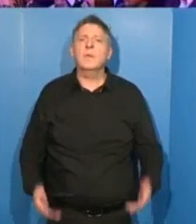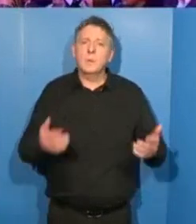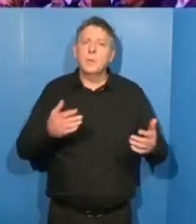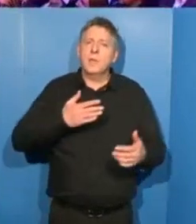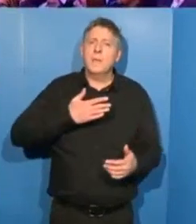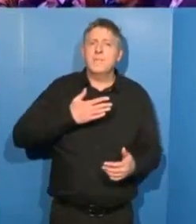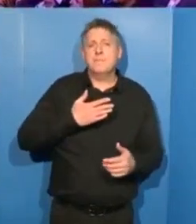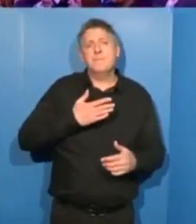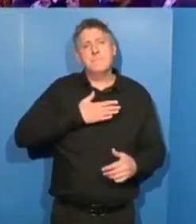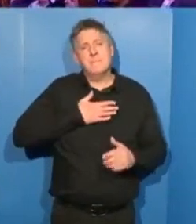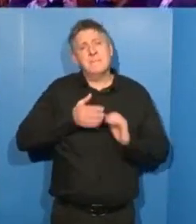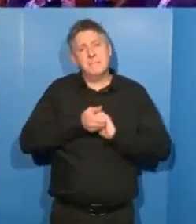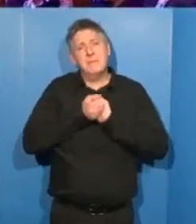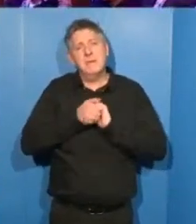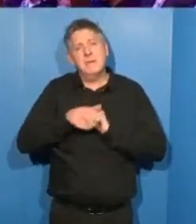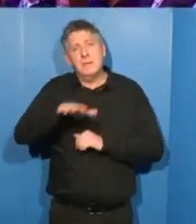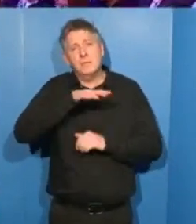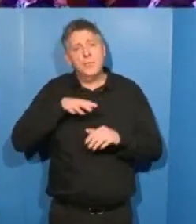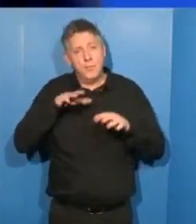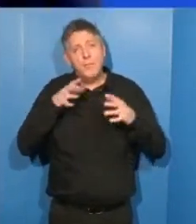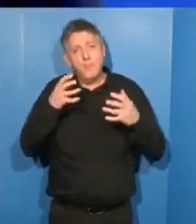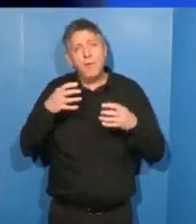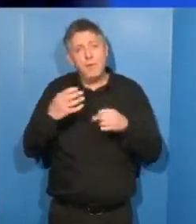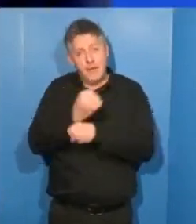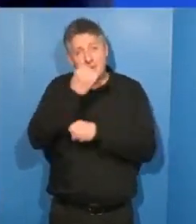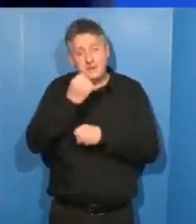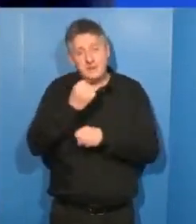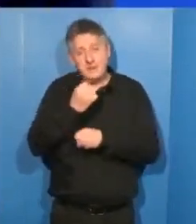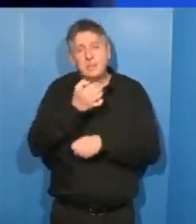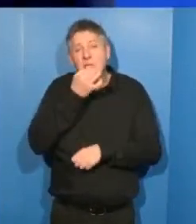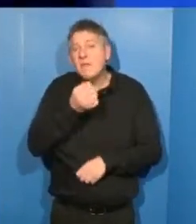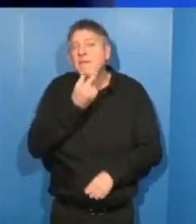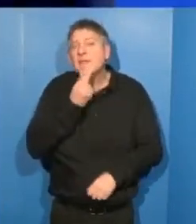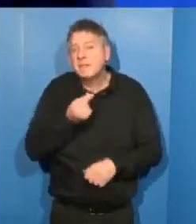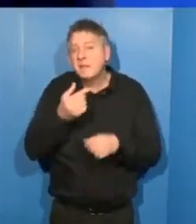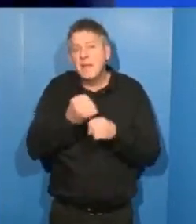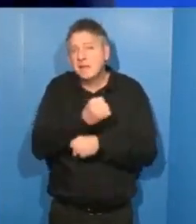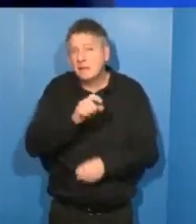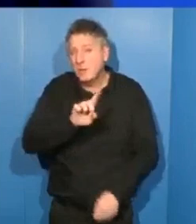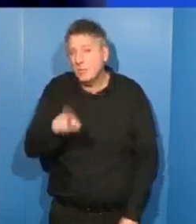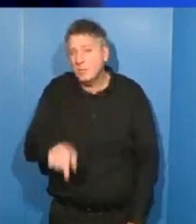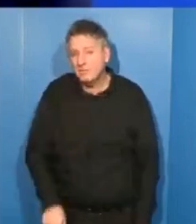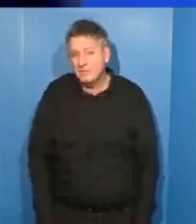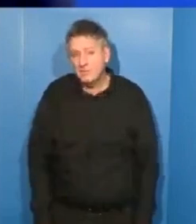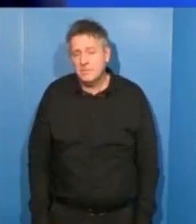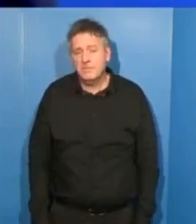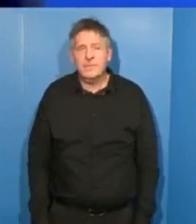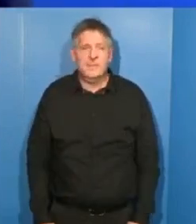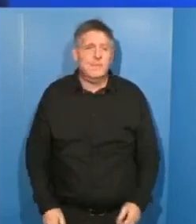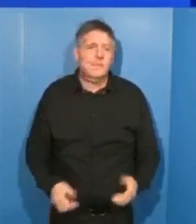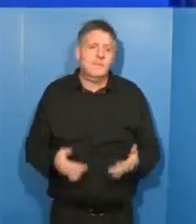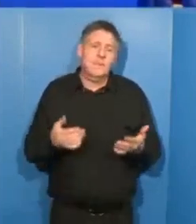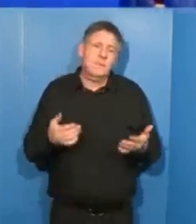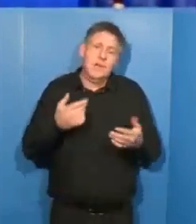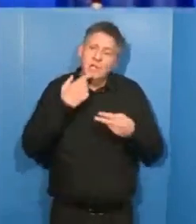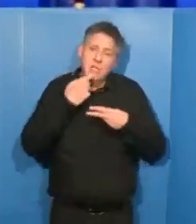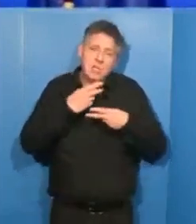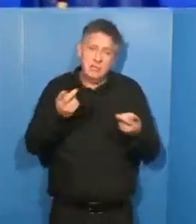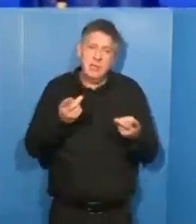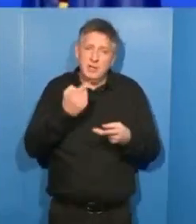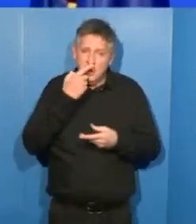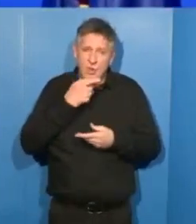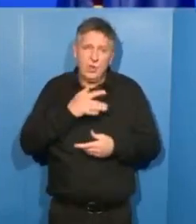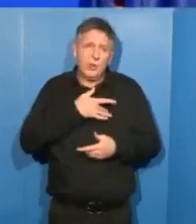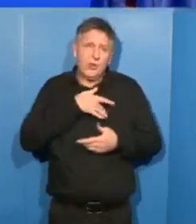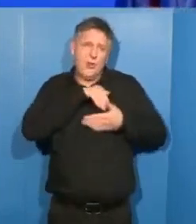Oui, amis, nous pouvons l'emporter, mais je n'ai pas dit que ce sera facile. Je vous dis en revanche, parce que je le